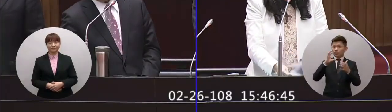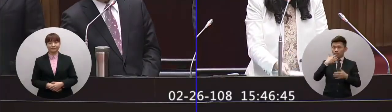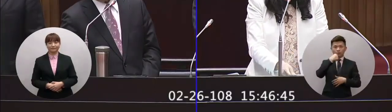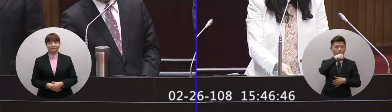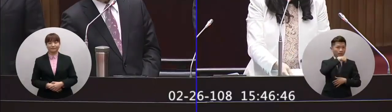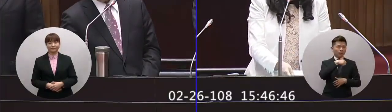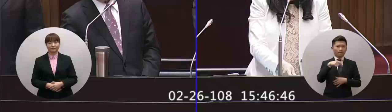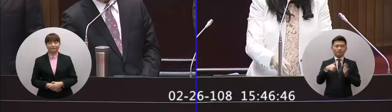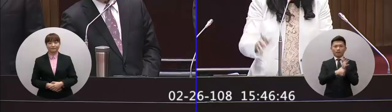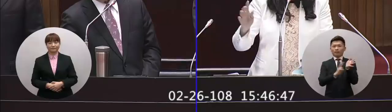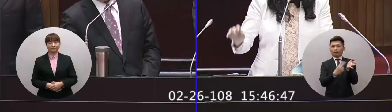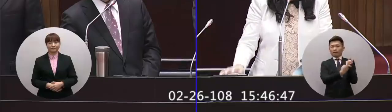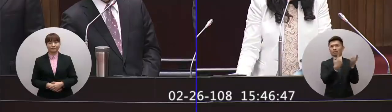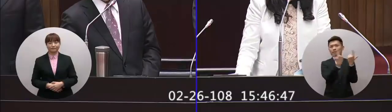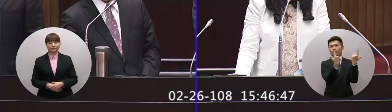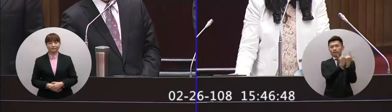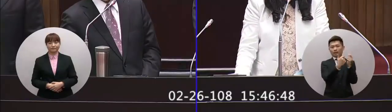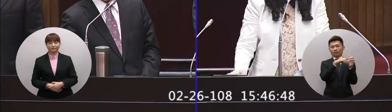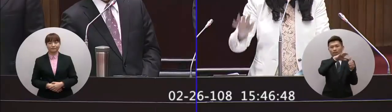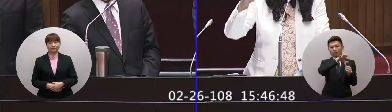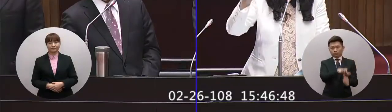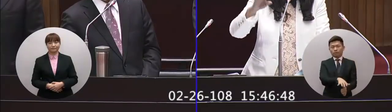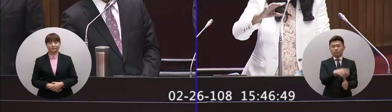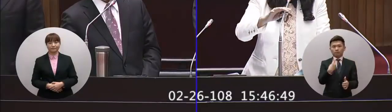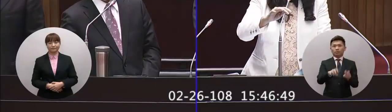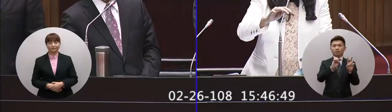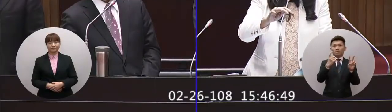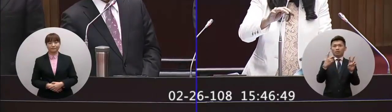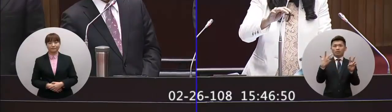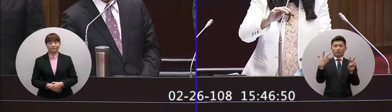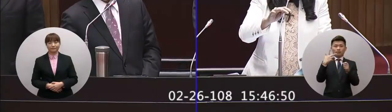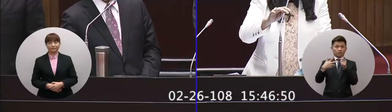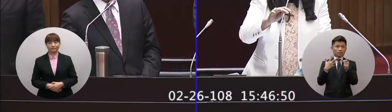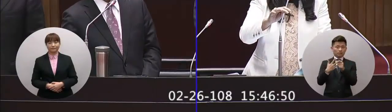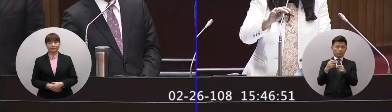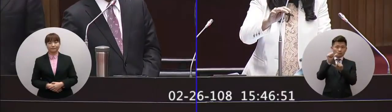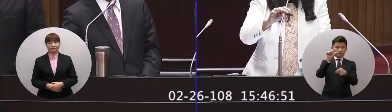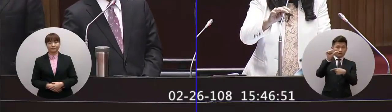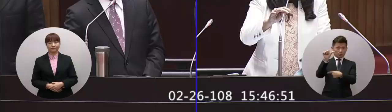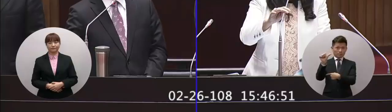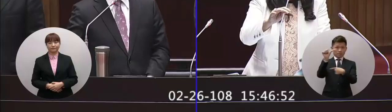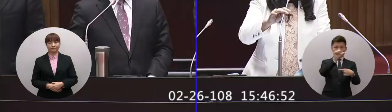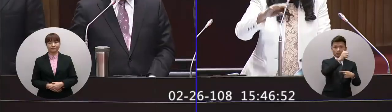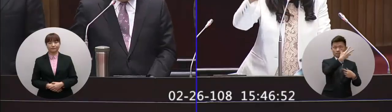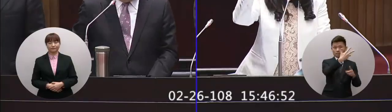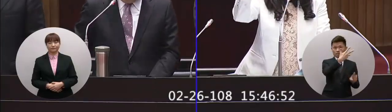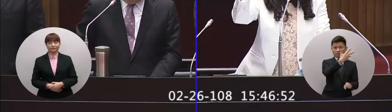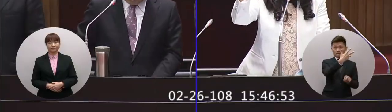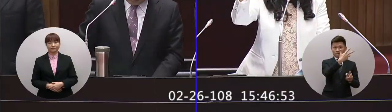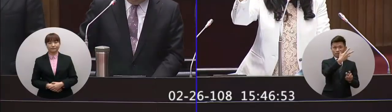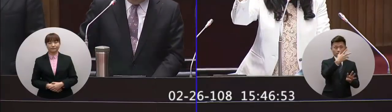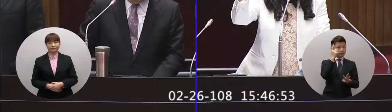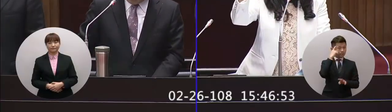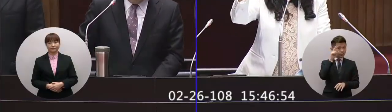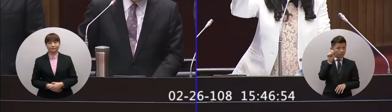要改名字叫台北最後一個大家知道嗎2018年全部人都了解2018年5月1號到8月24號短短